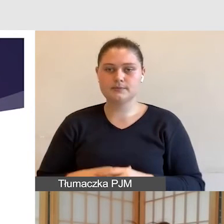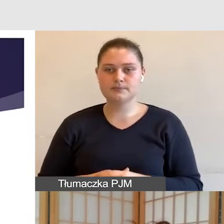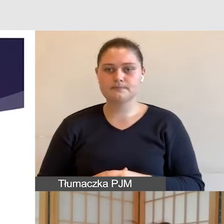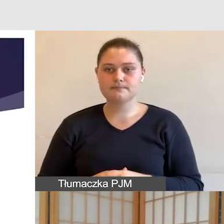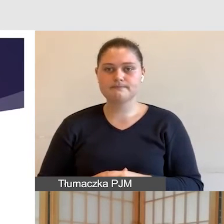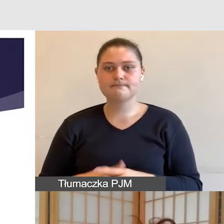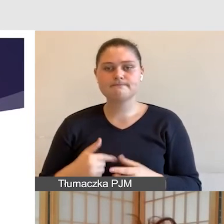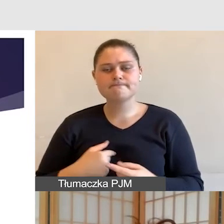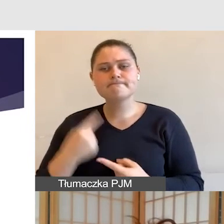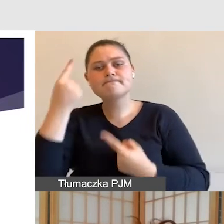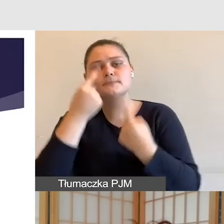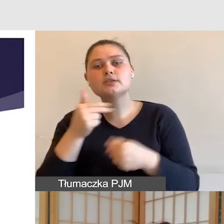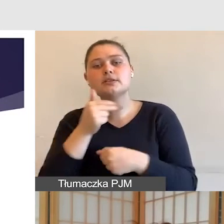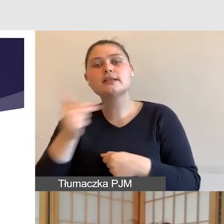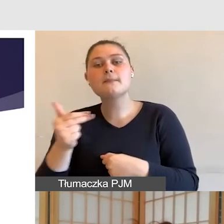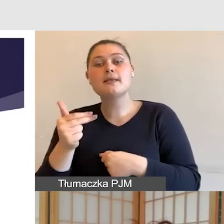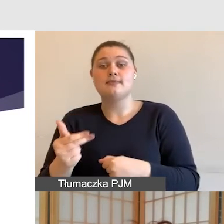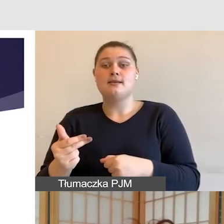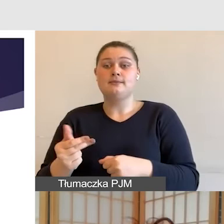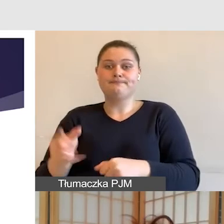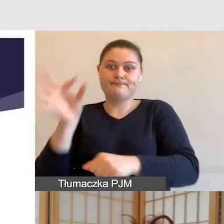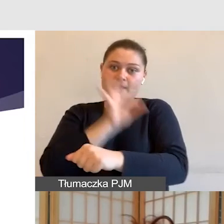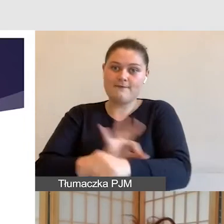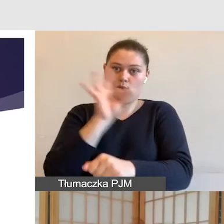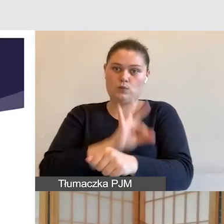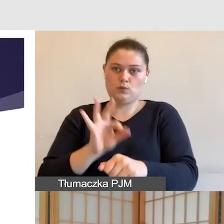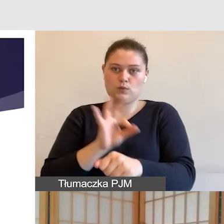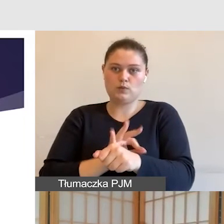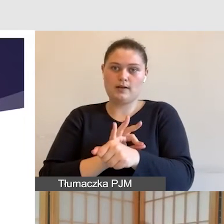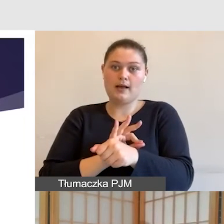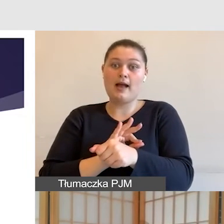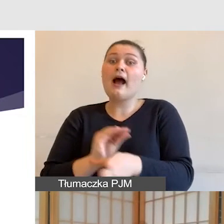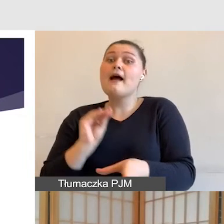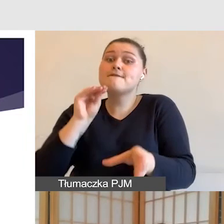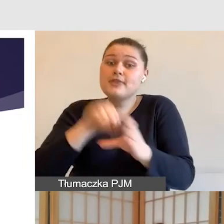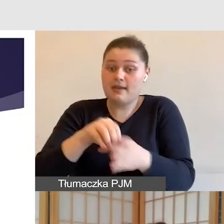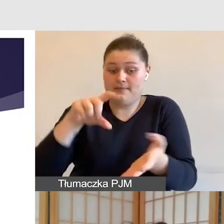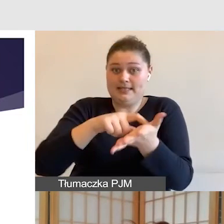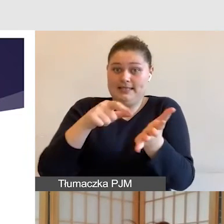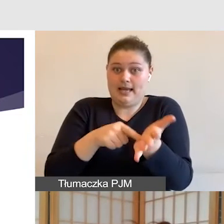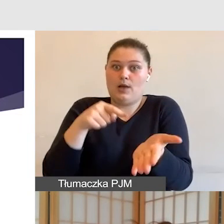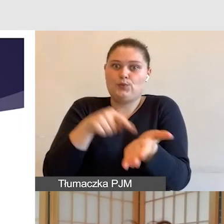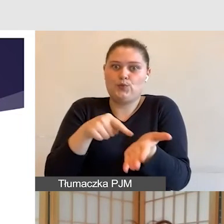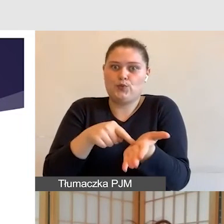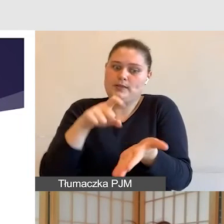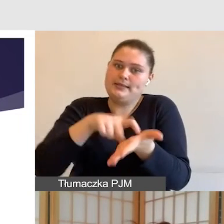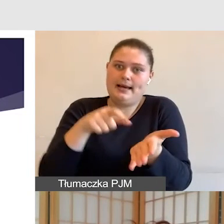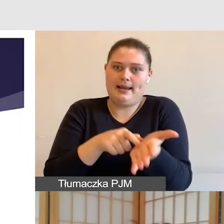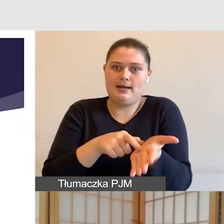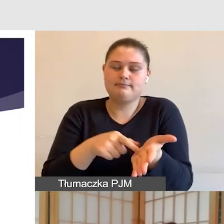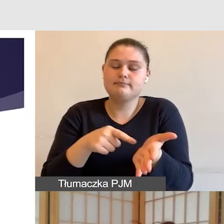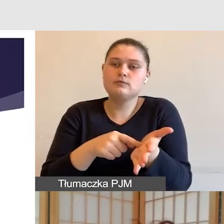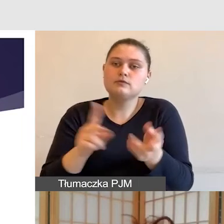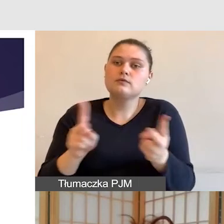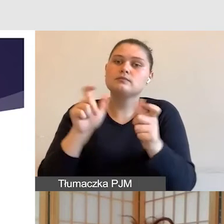tą całą infrastrukturę, która znajduje się już też w samej sali. Tutaj również bierzemy pod uwagę zarówno